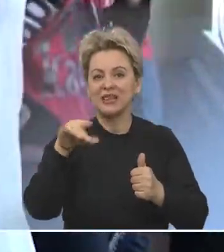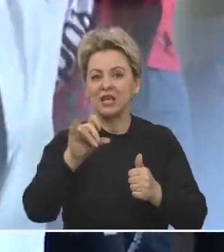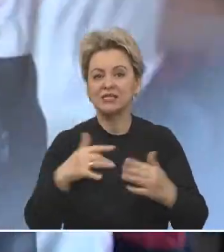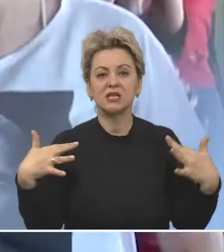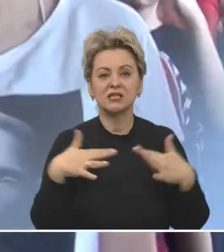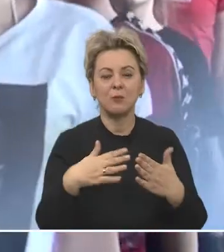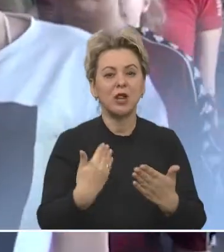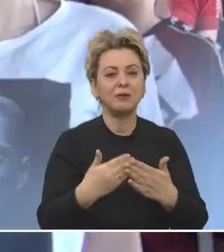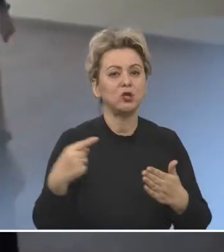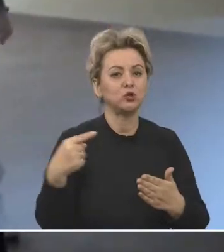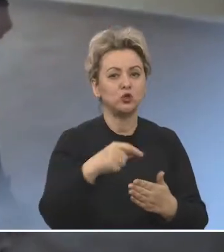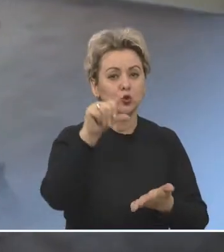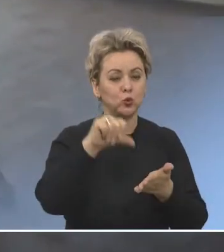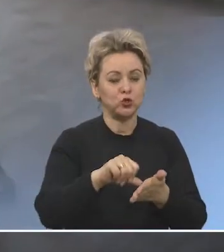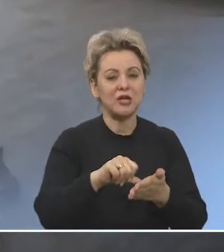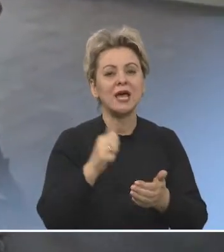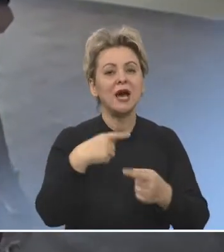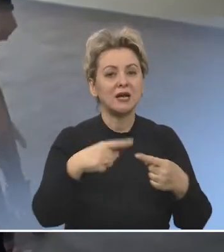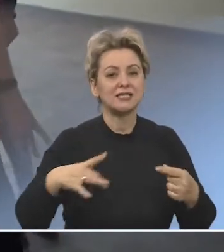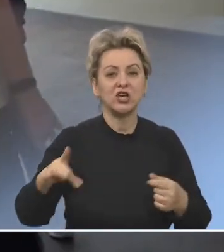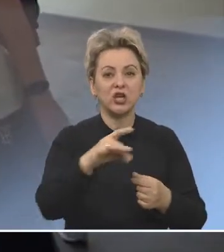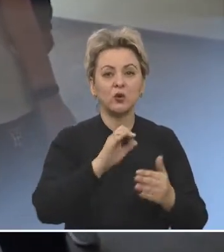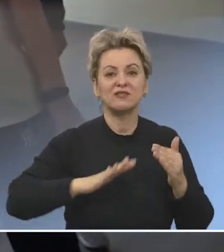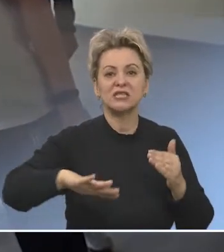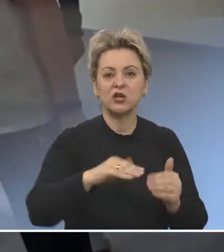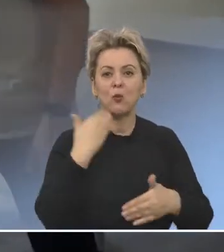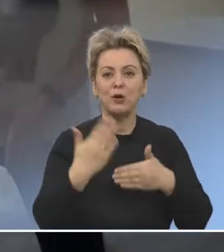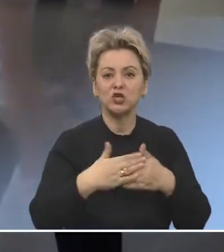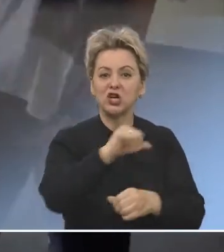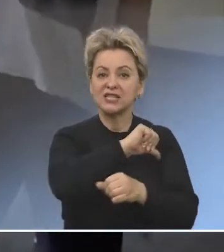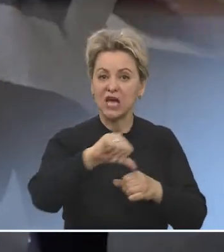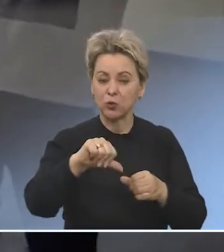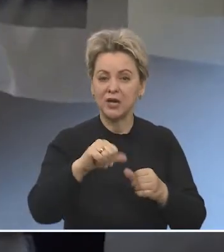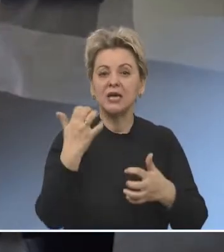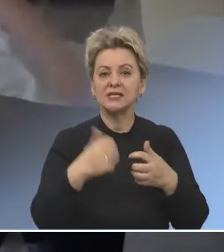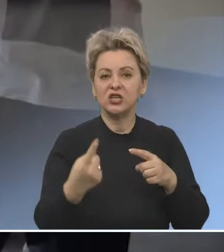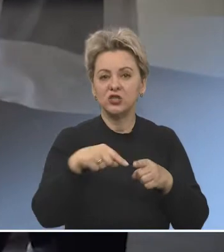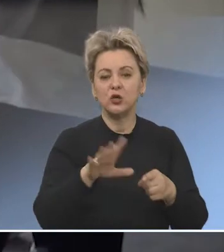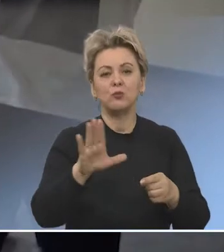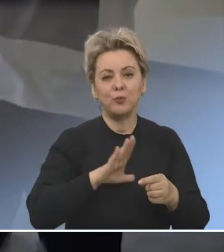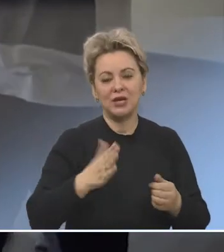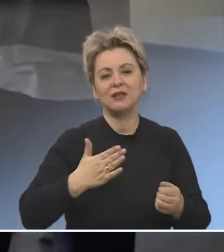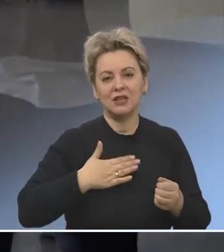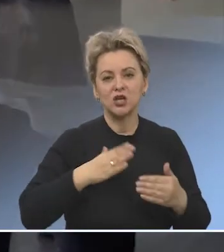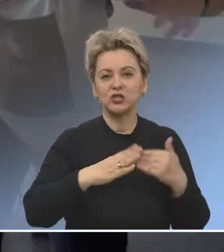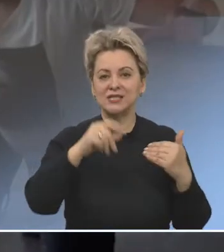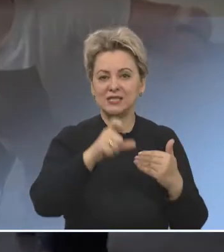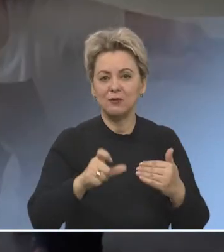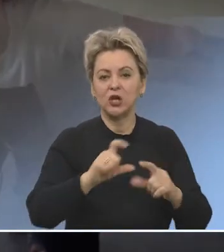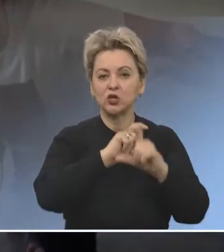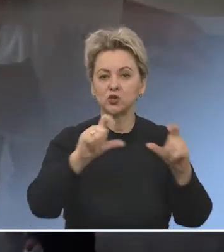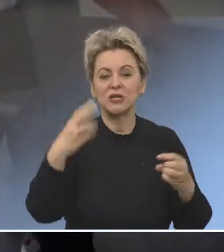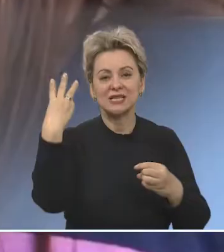дэнс», который собрал около тысячи участников из разных регионов страны и ближайшего зарубежья, среди которых были и наши